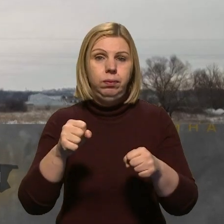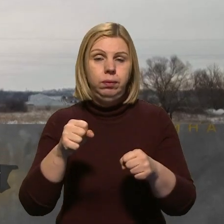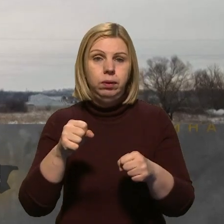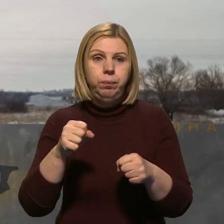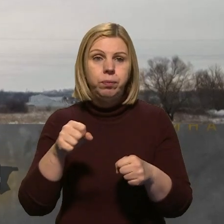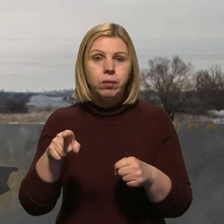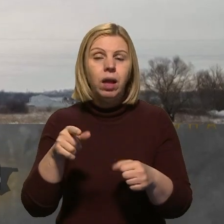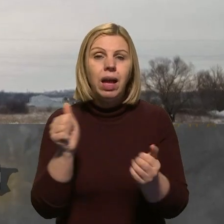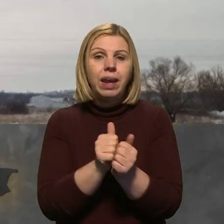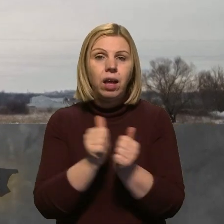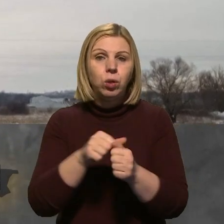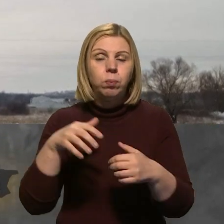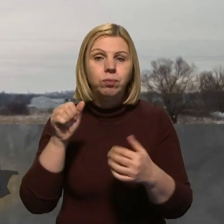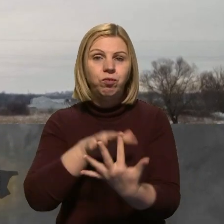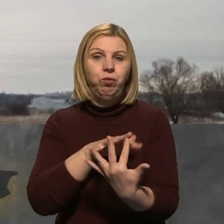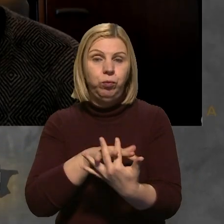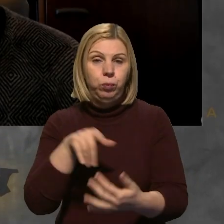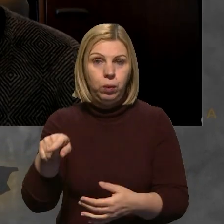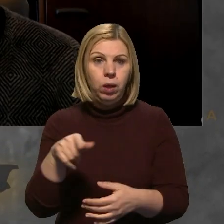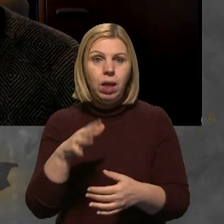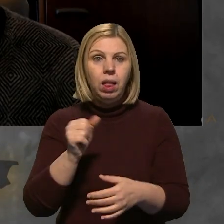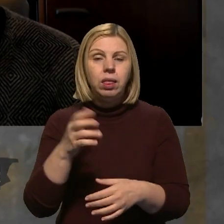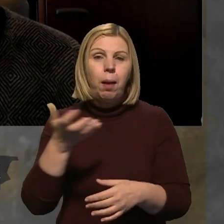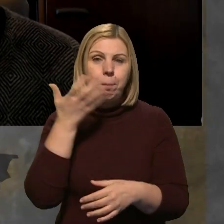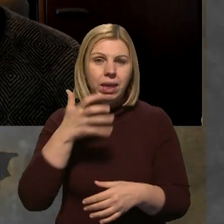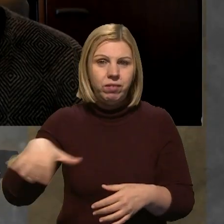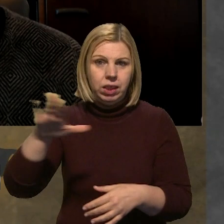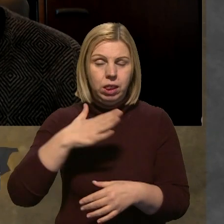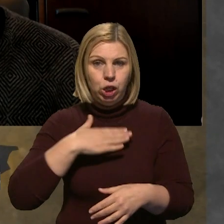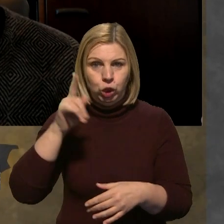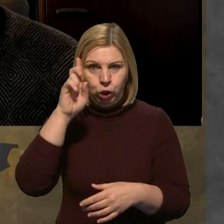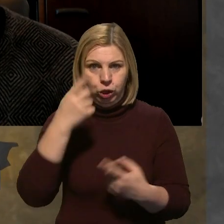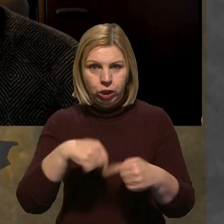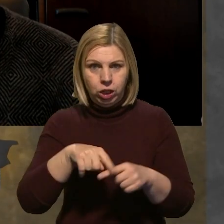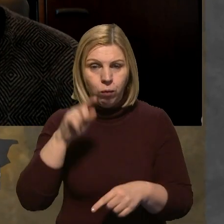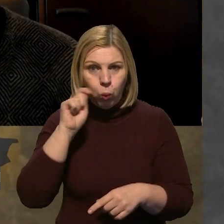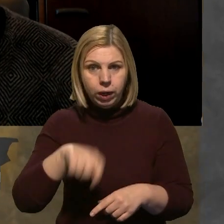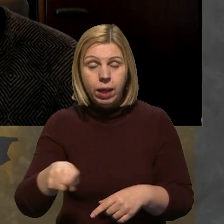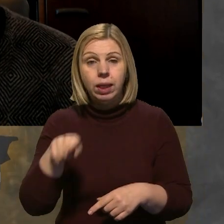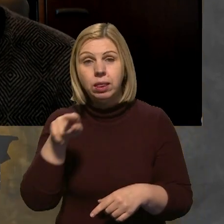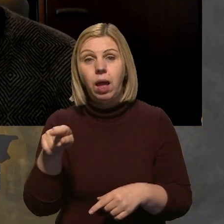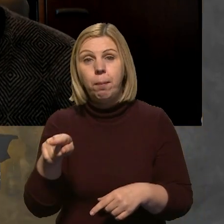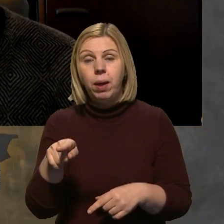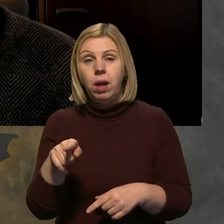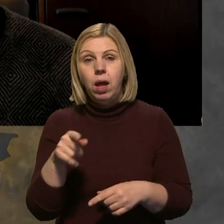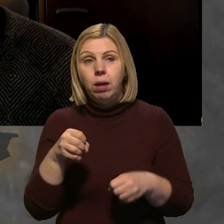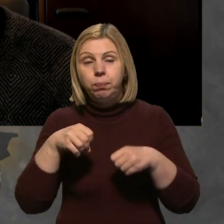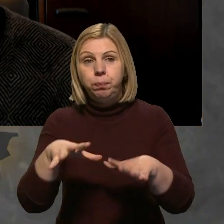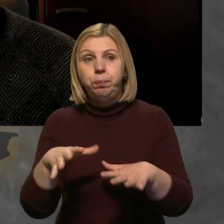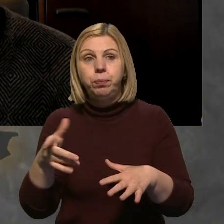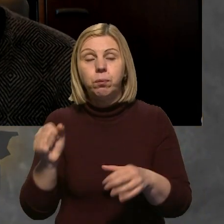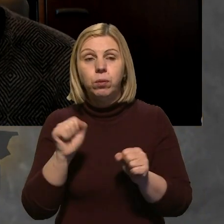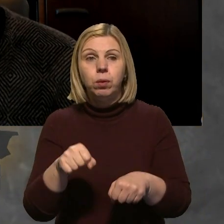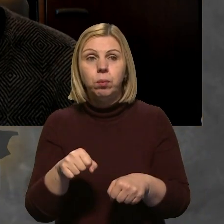в прифронтових районах на сході і на півдні нашої країни. Там заживлення споживачів